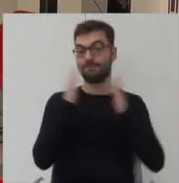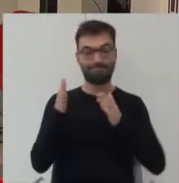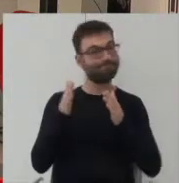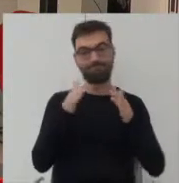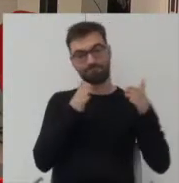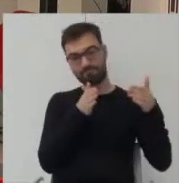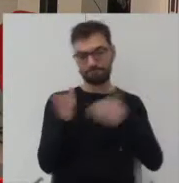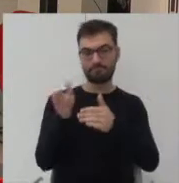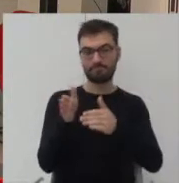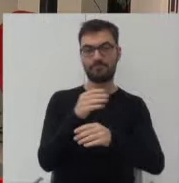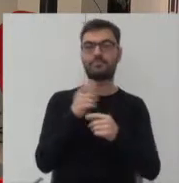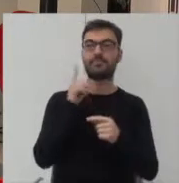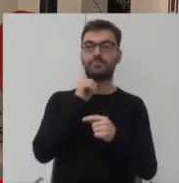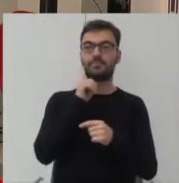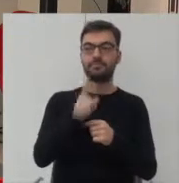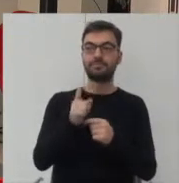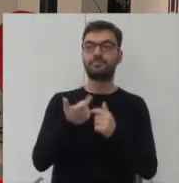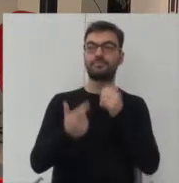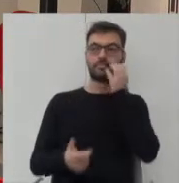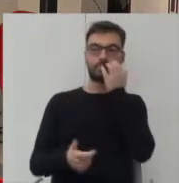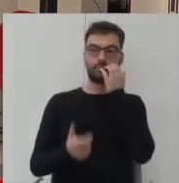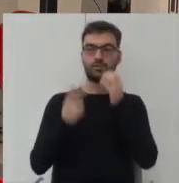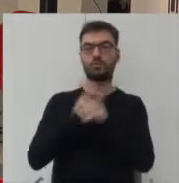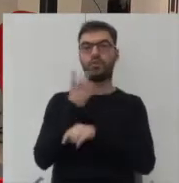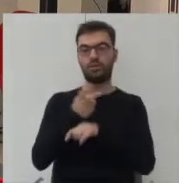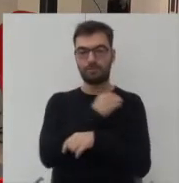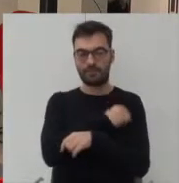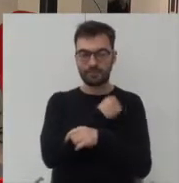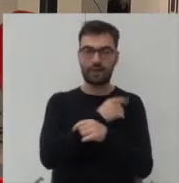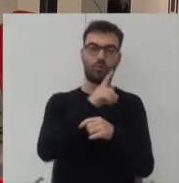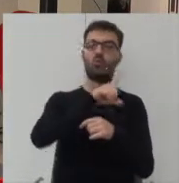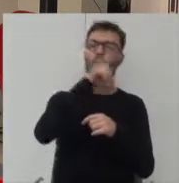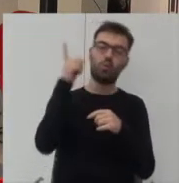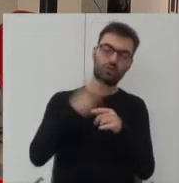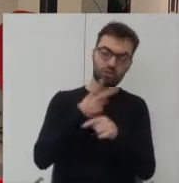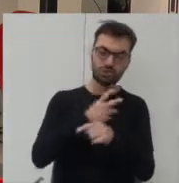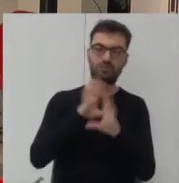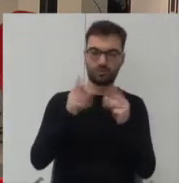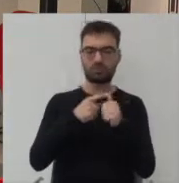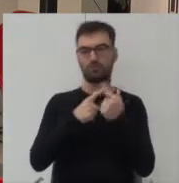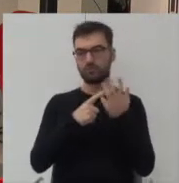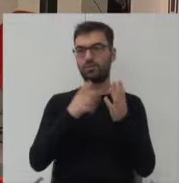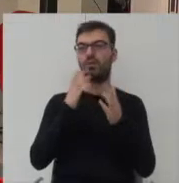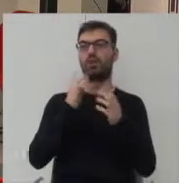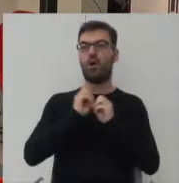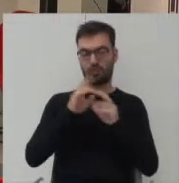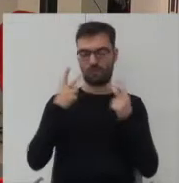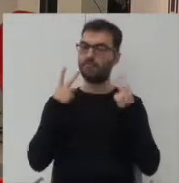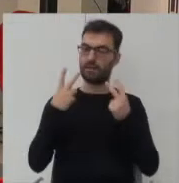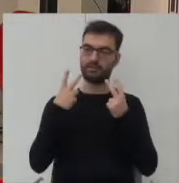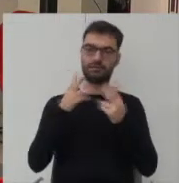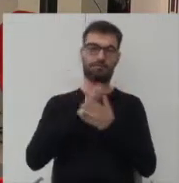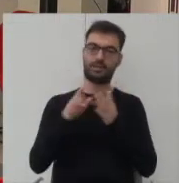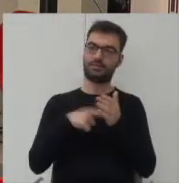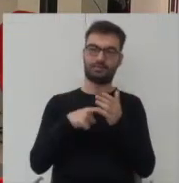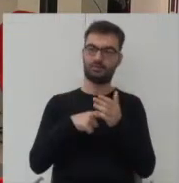się o tym, że tak naprawdę dostęp do surowców, do kapitału ludzkiego i tak dalej, do wszystkich tych zasobów, on jest oczywiście ważny, bo bez niego